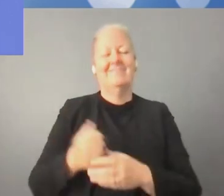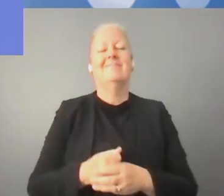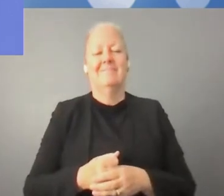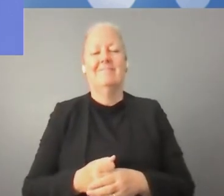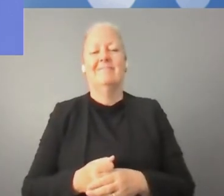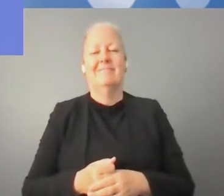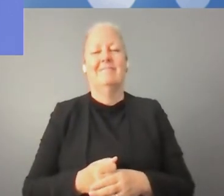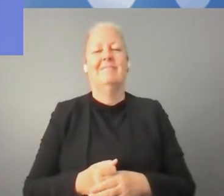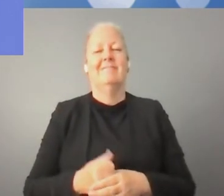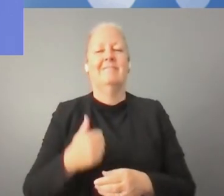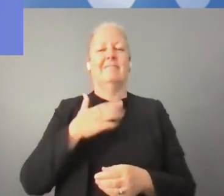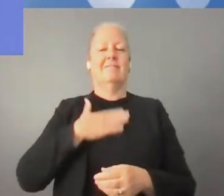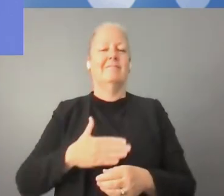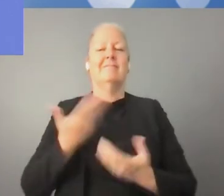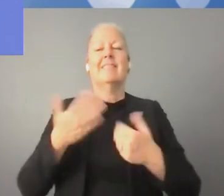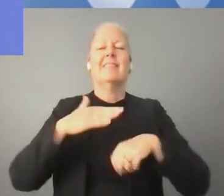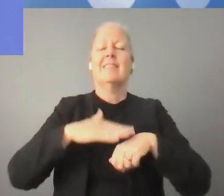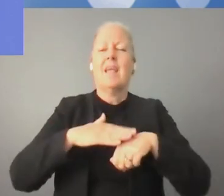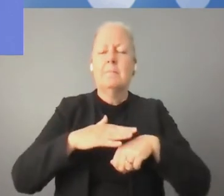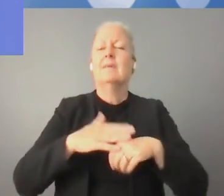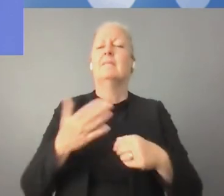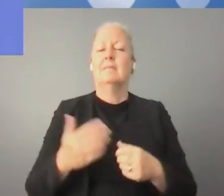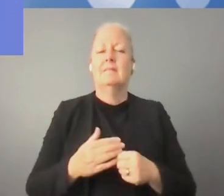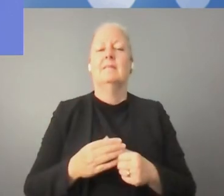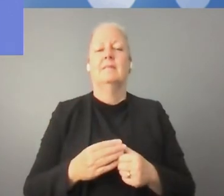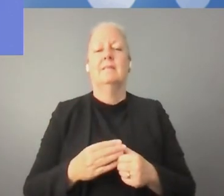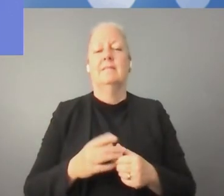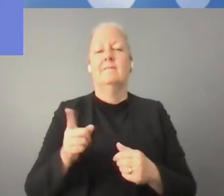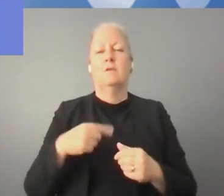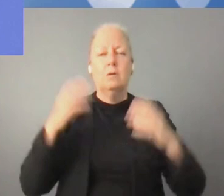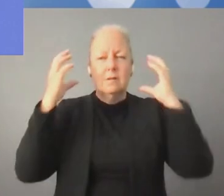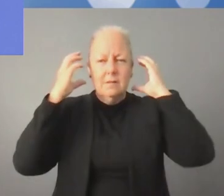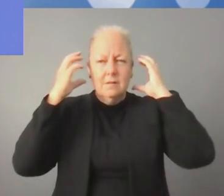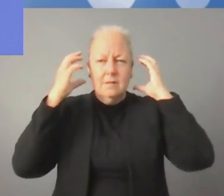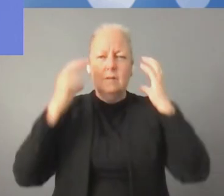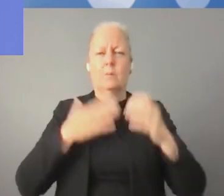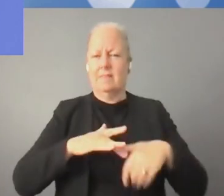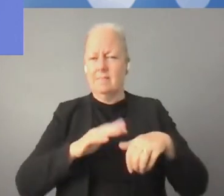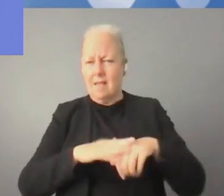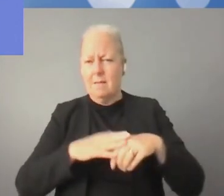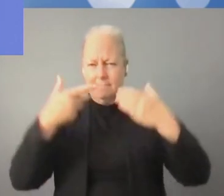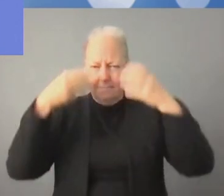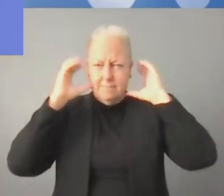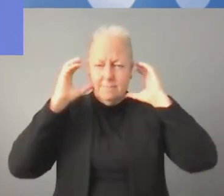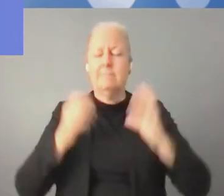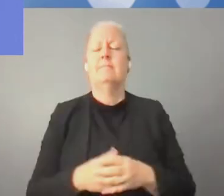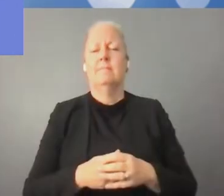فالآن أود أن أعطي الصوت للسيد السفير. فعلينا أن